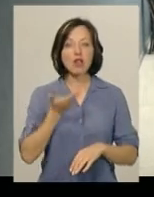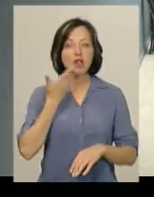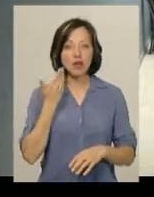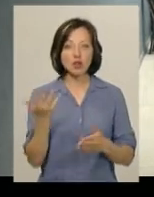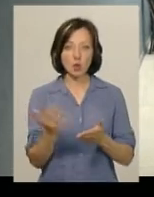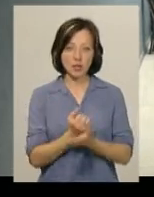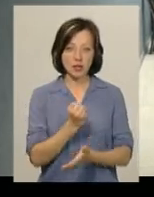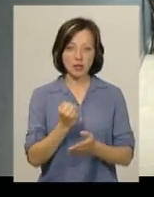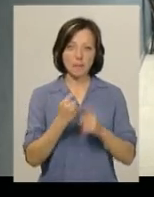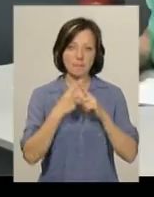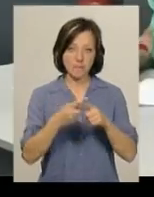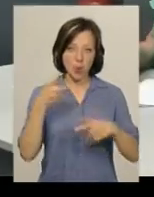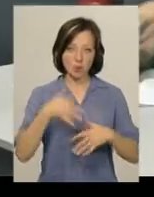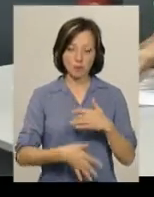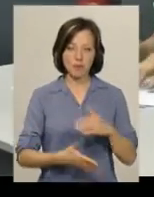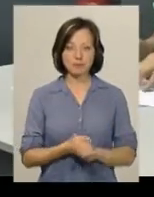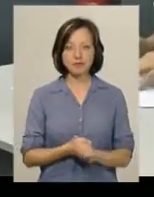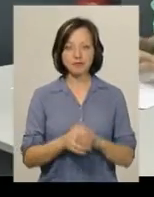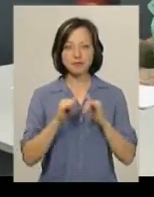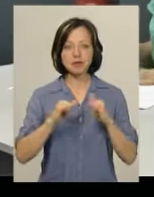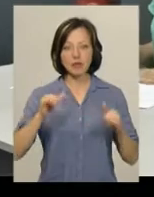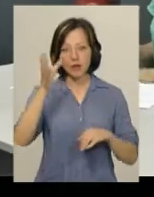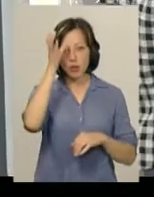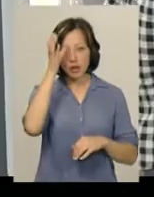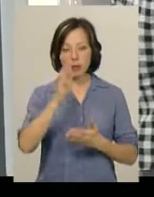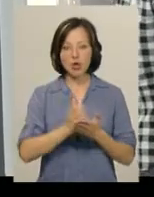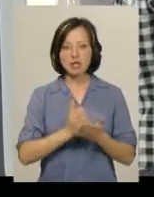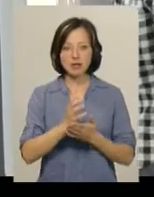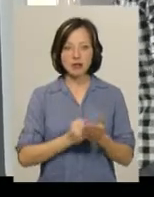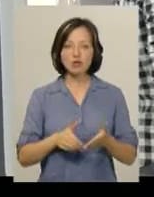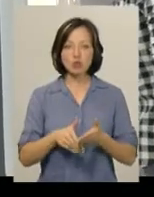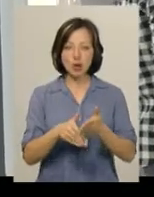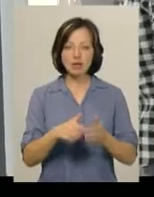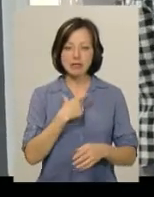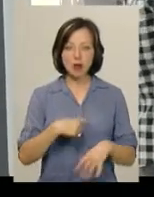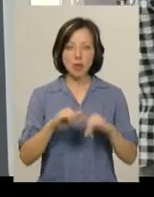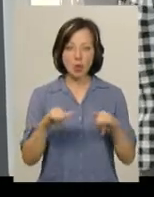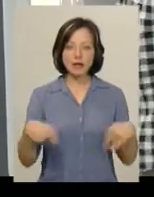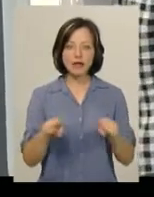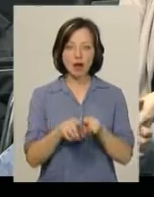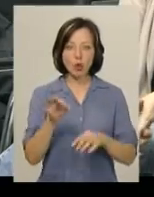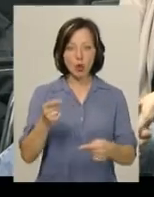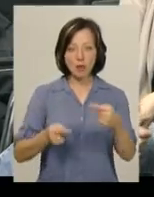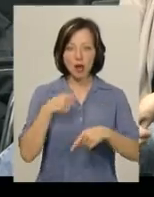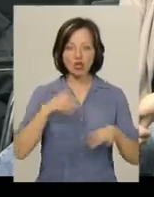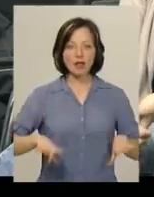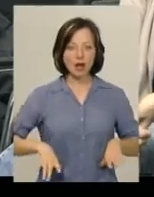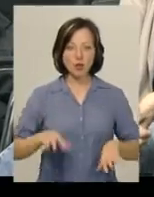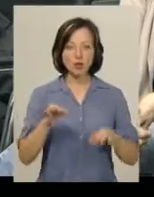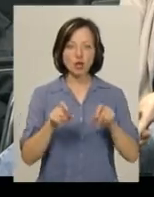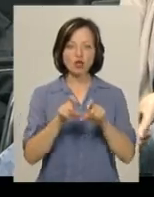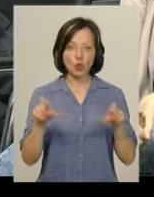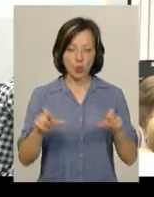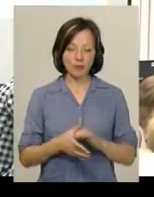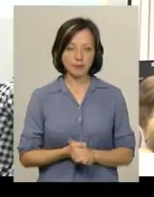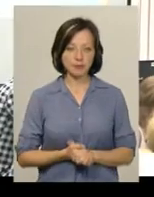буде досягти порозуміння. Розвивати інтелектуальний потенціал та спонукати до саморозвитку. Так про дебати каже тренер та суддя школи